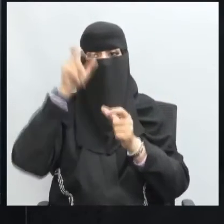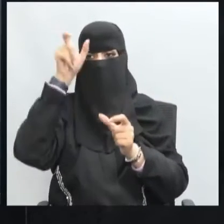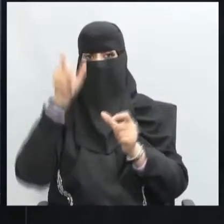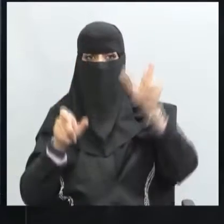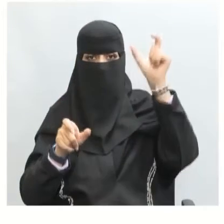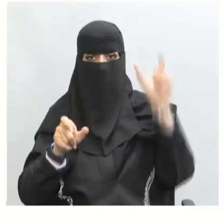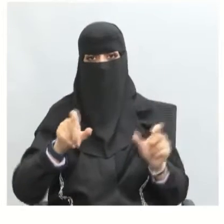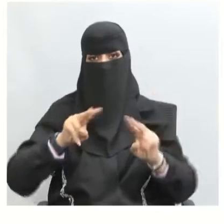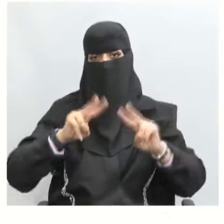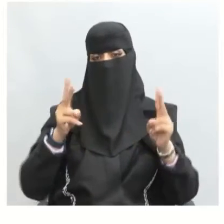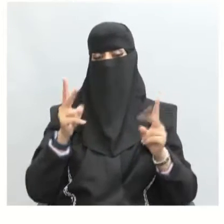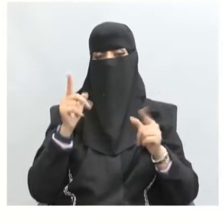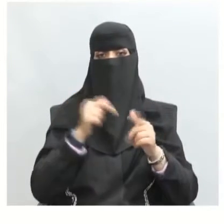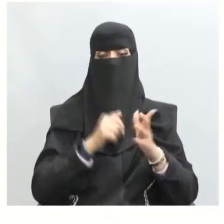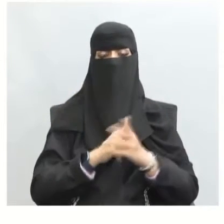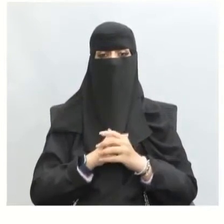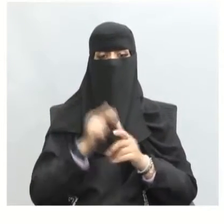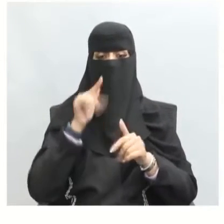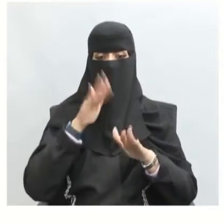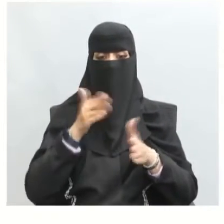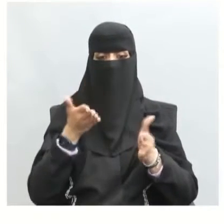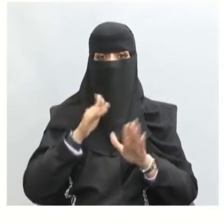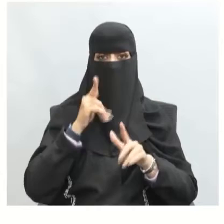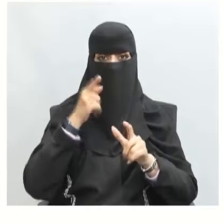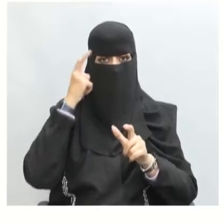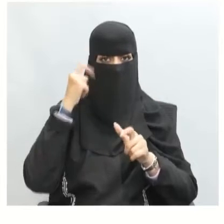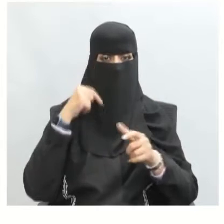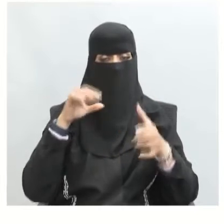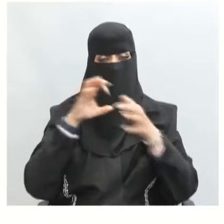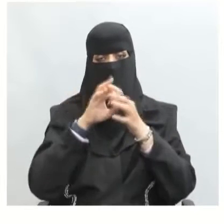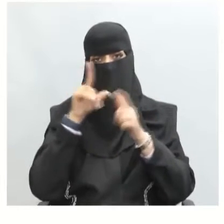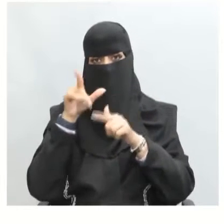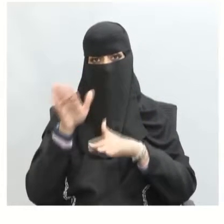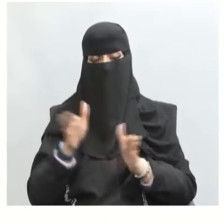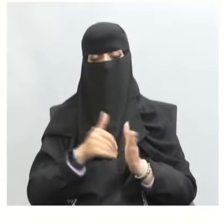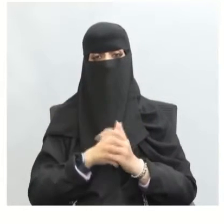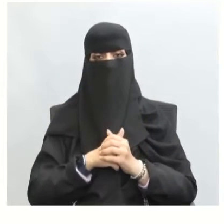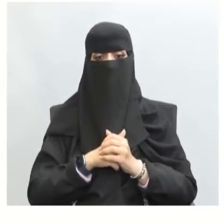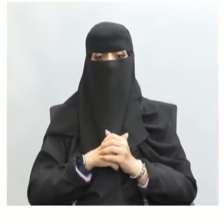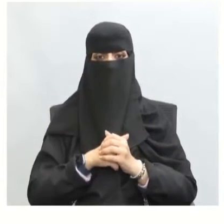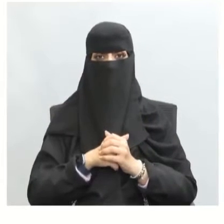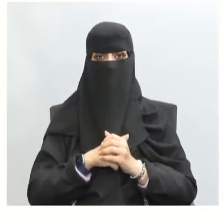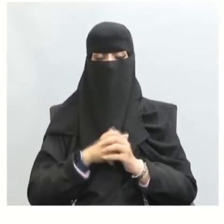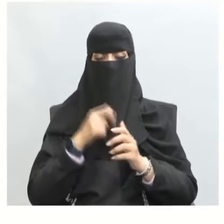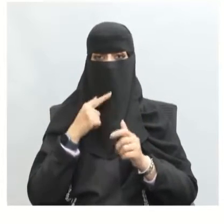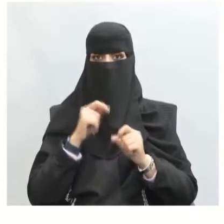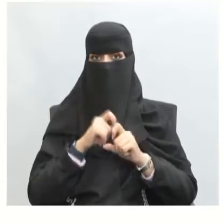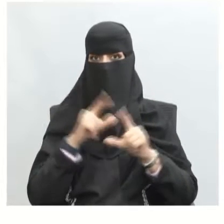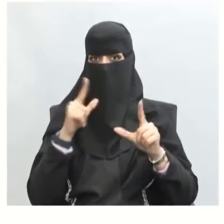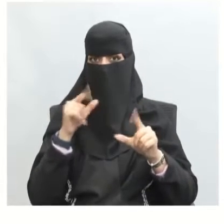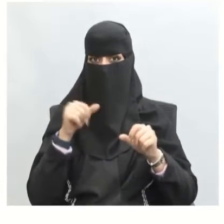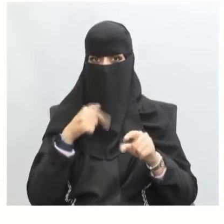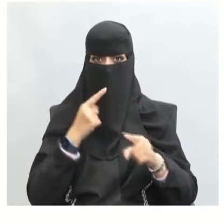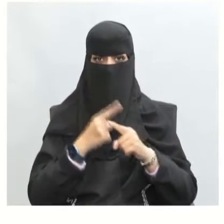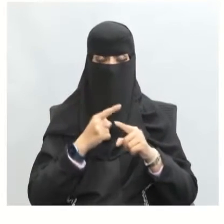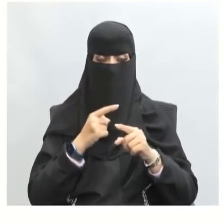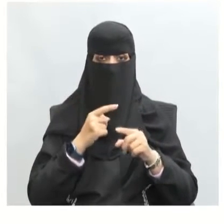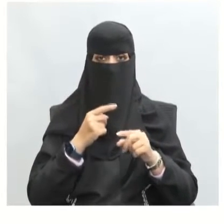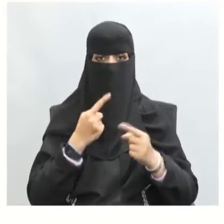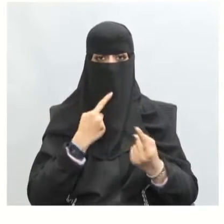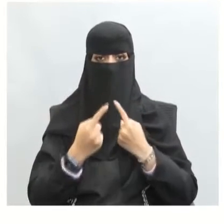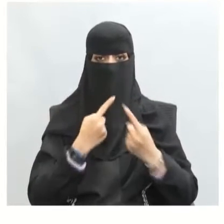وأيضا معرفة الأراء المتعلقة بها ويبرز الحوار الواقع